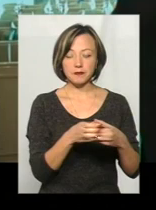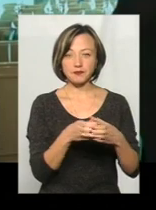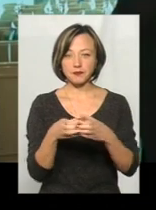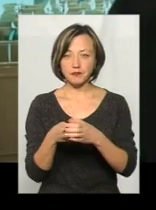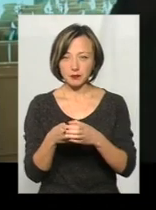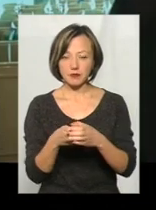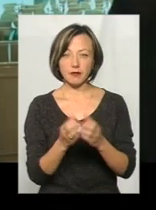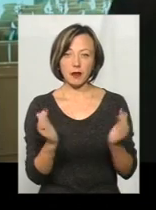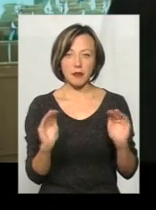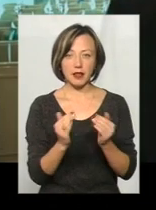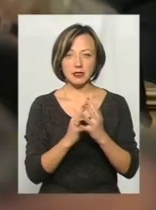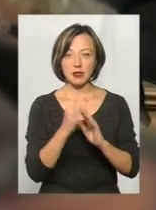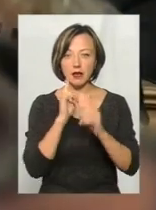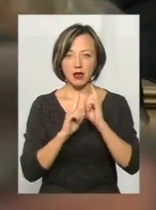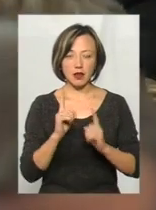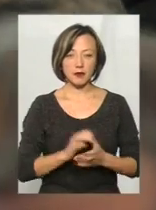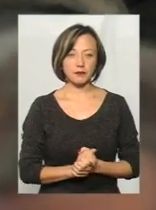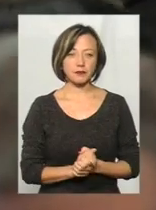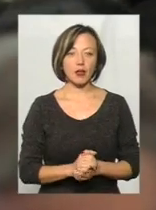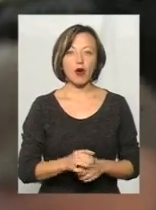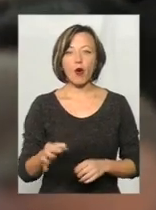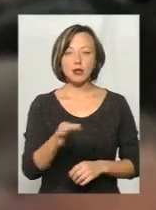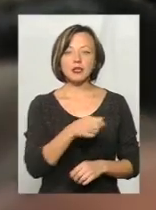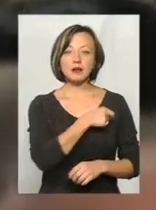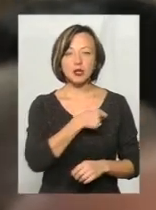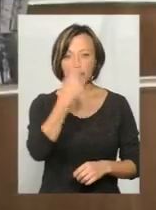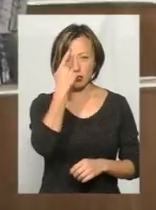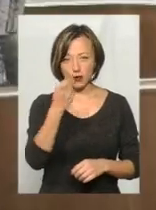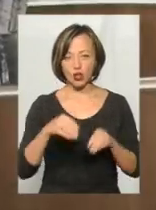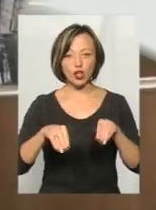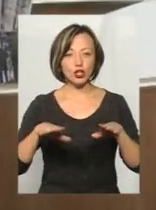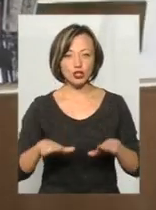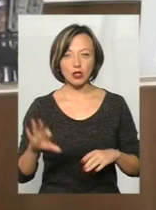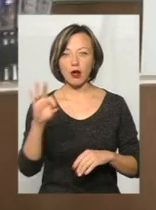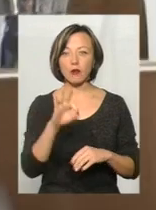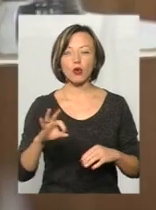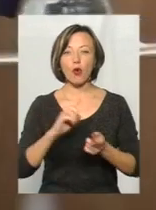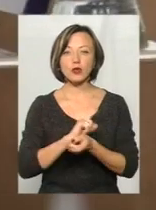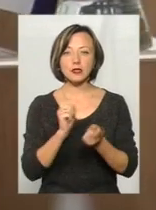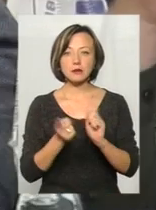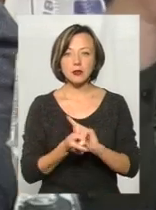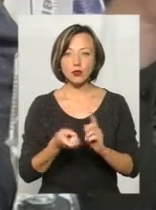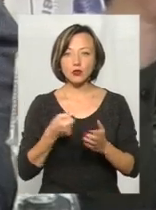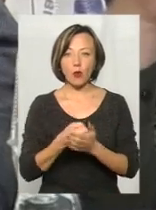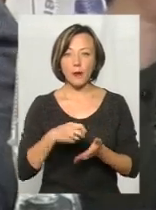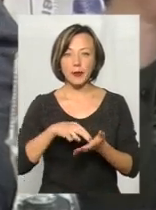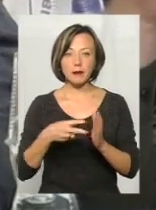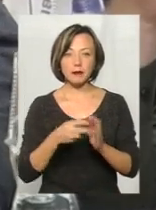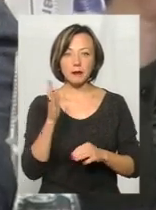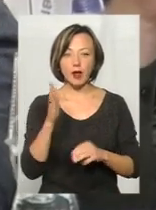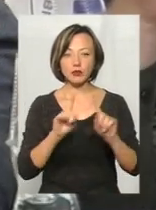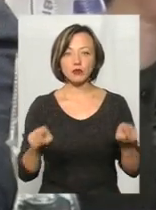сільських радах не підтримали. Обласні обранці наголошують, рішення про зміну до перспективного плану та